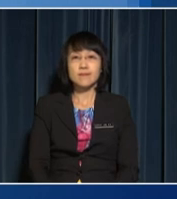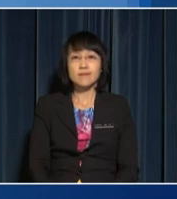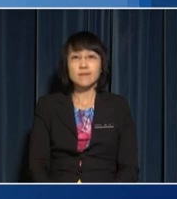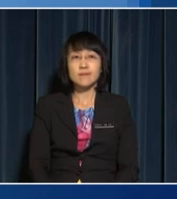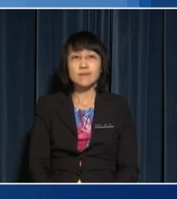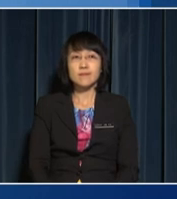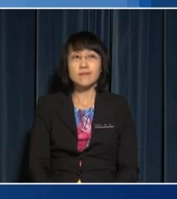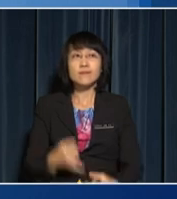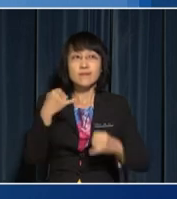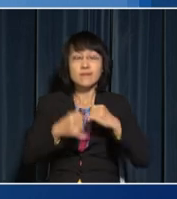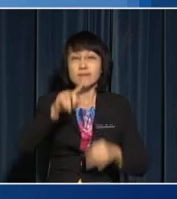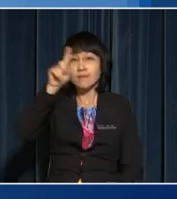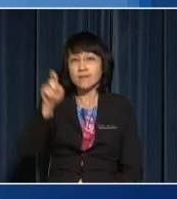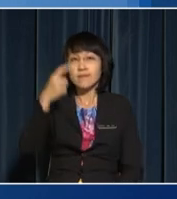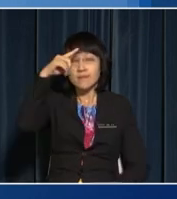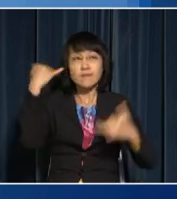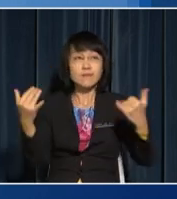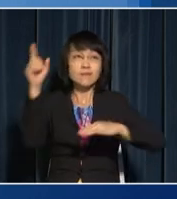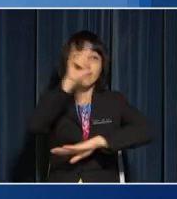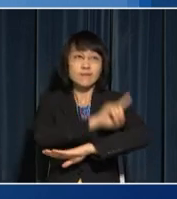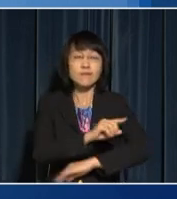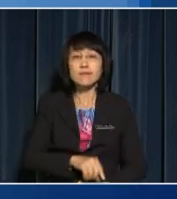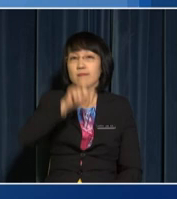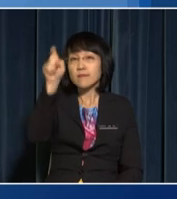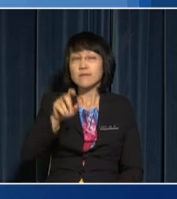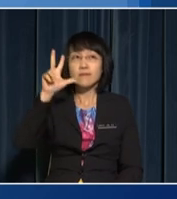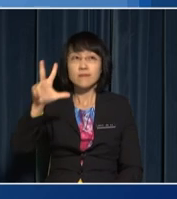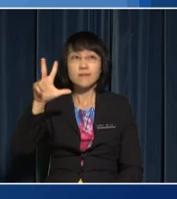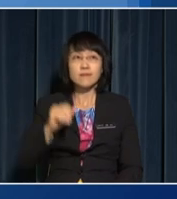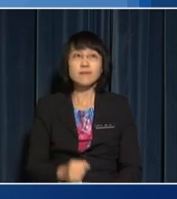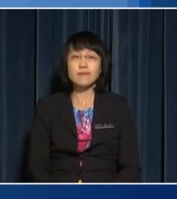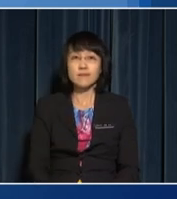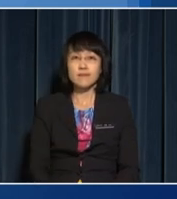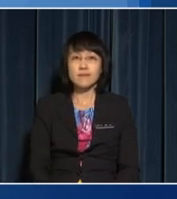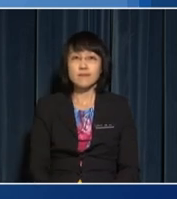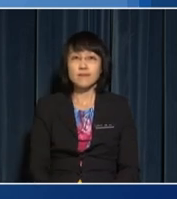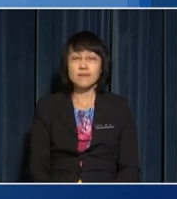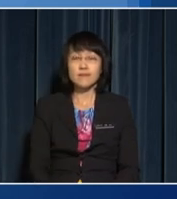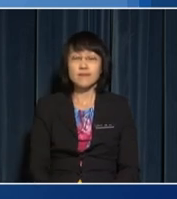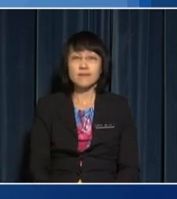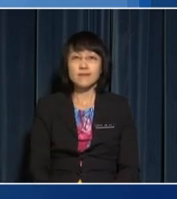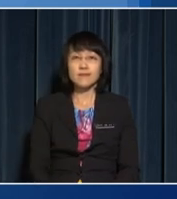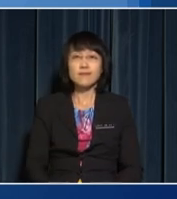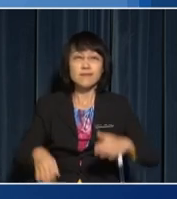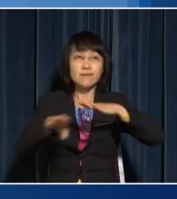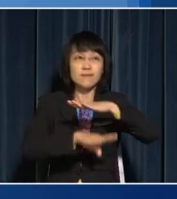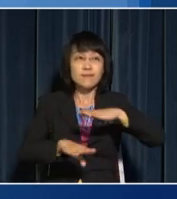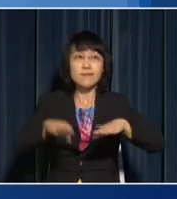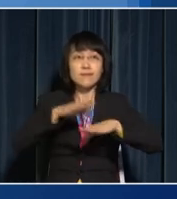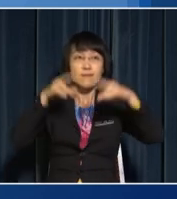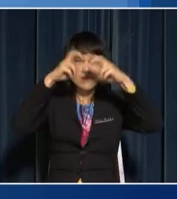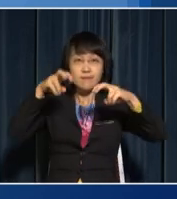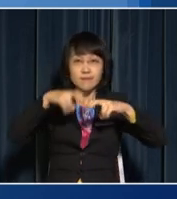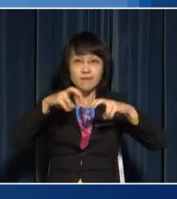The last question for today Question 3 Based on the